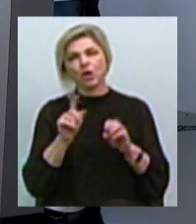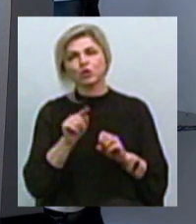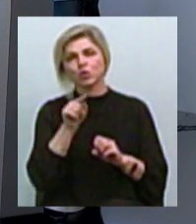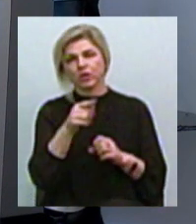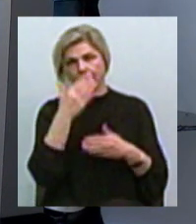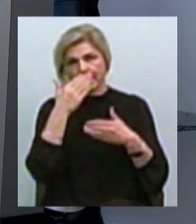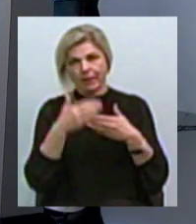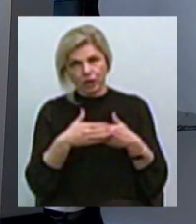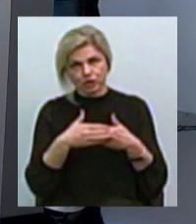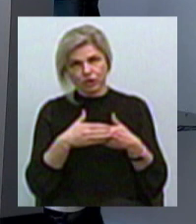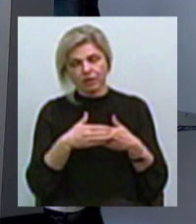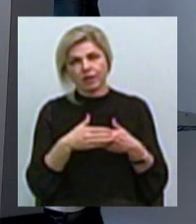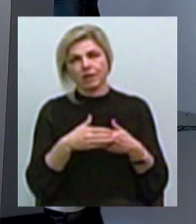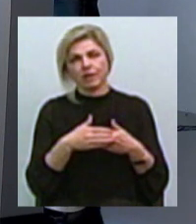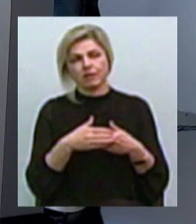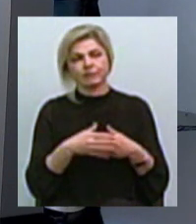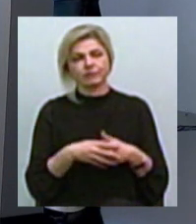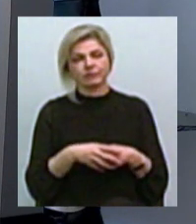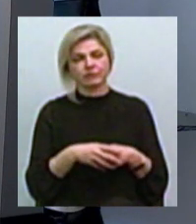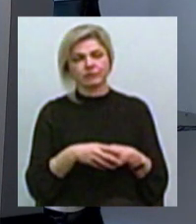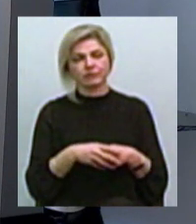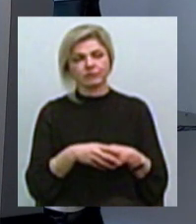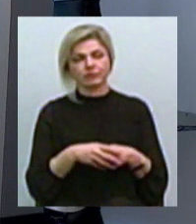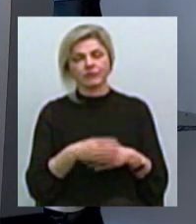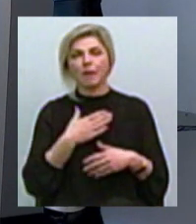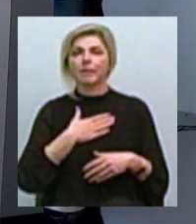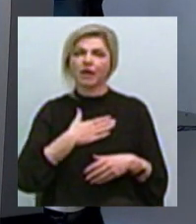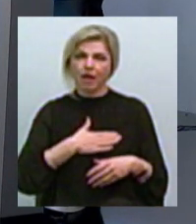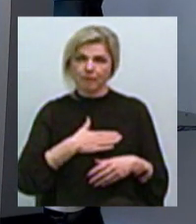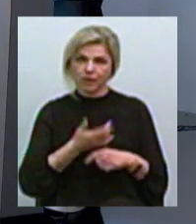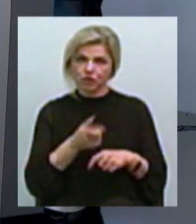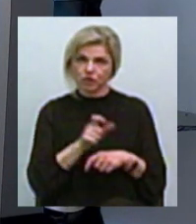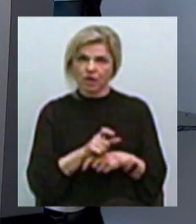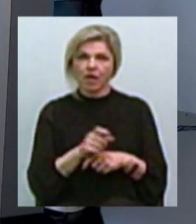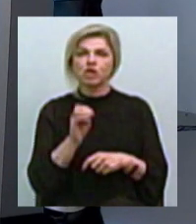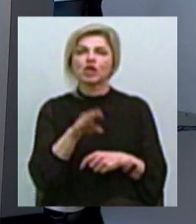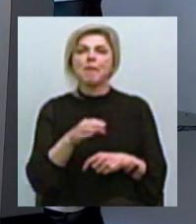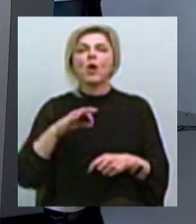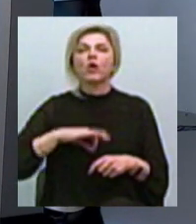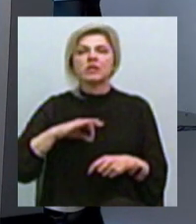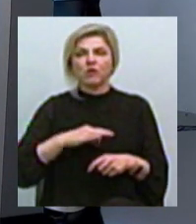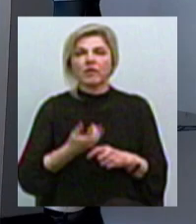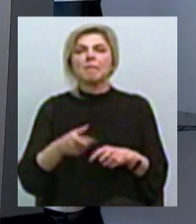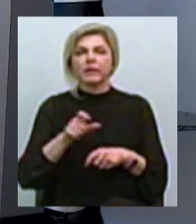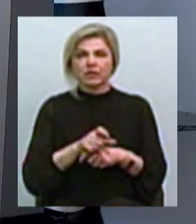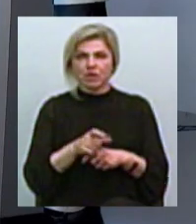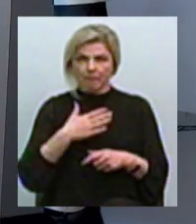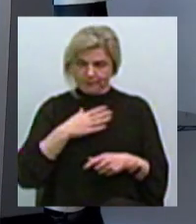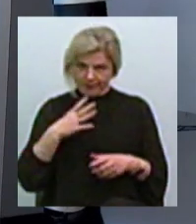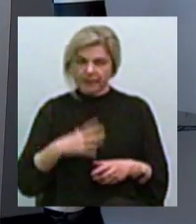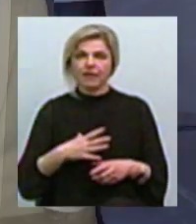ближче, деяким чином приємніше Те, чим доведеться користуватися більшості Так, приємніше, так, у вас